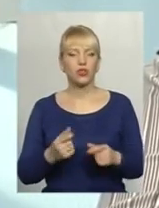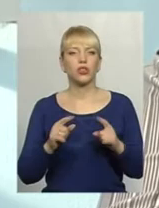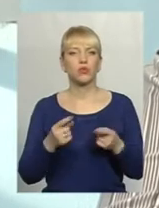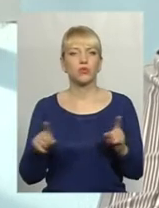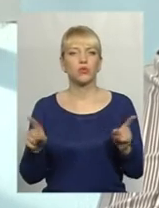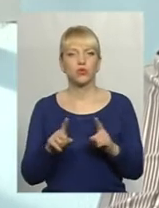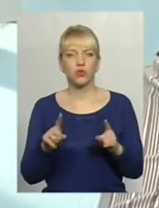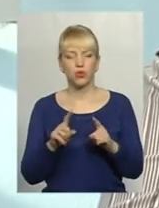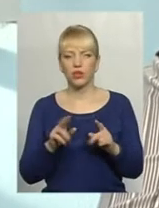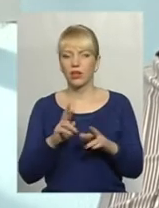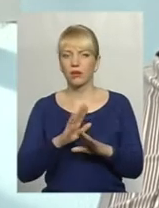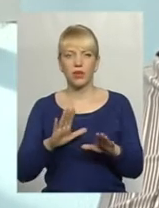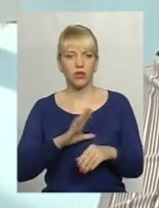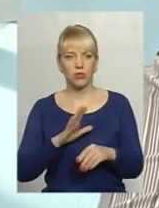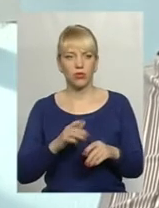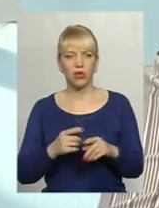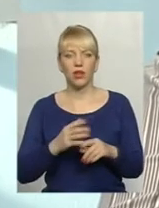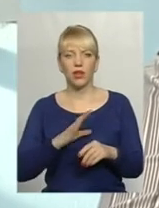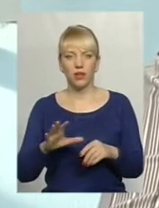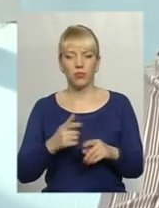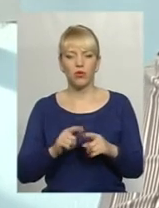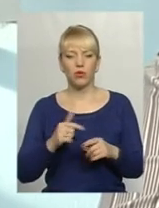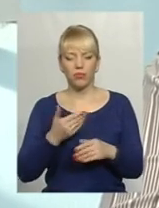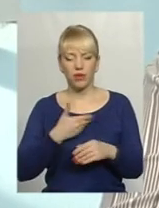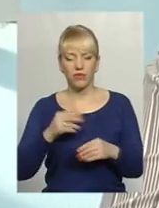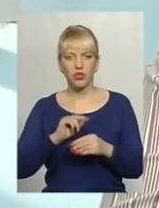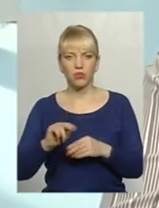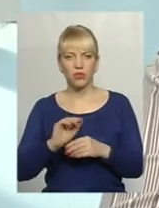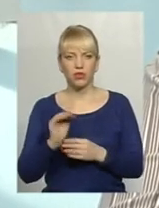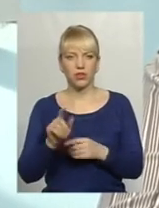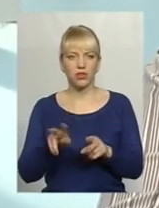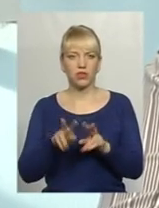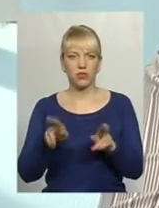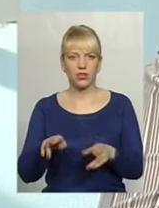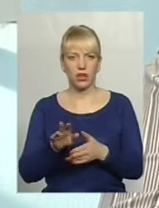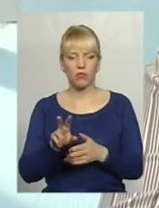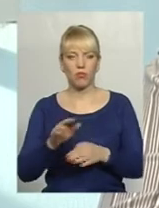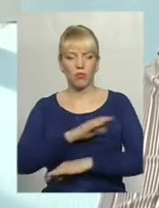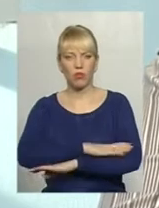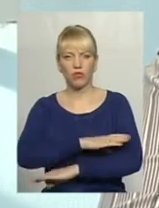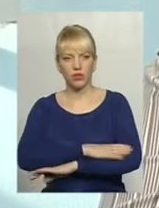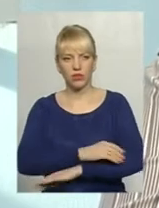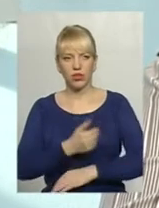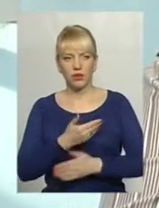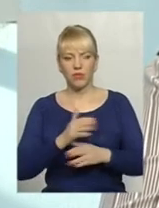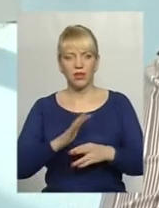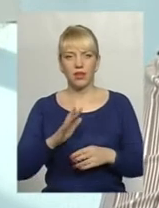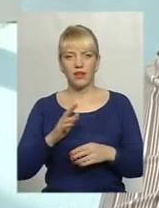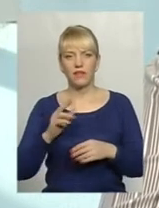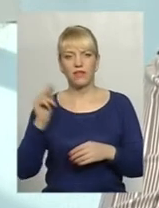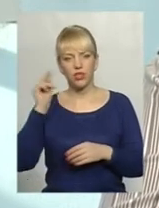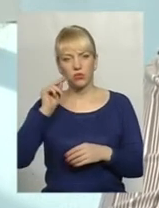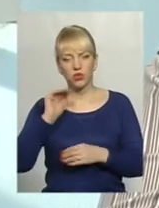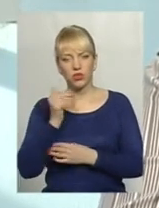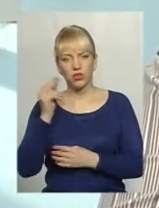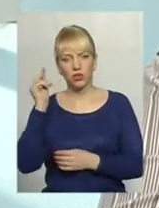що, як би там не було, цим самим ми вчимо дитину такої самої поведінки. Ми не вчимо дитину шукати відповіді,